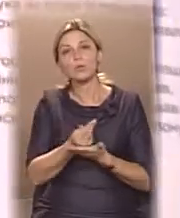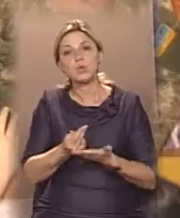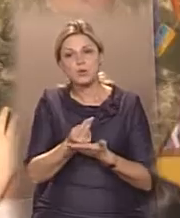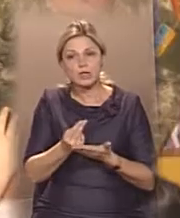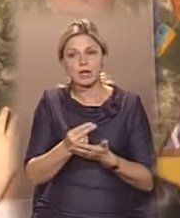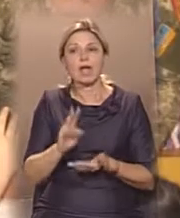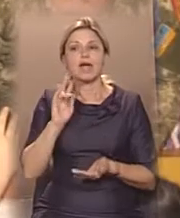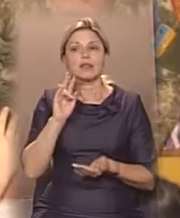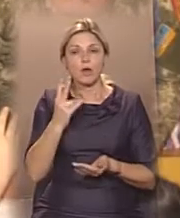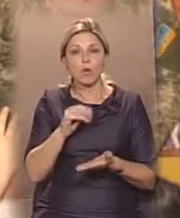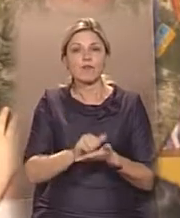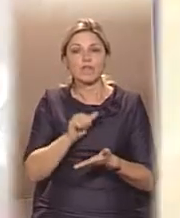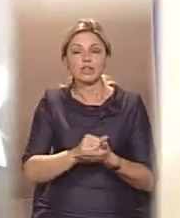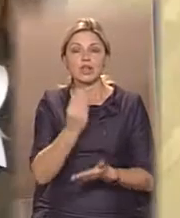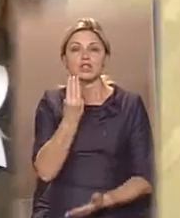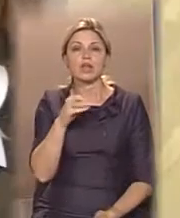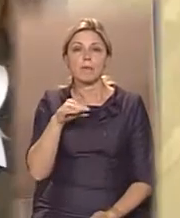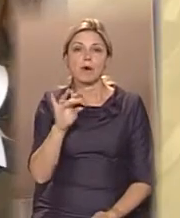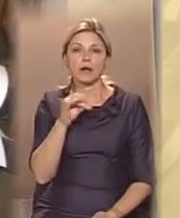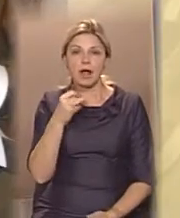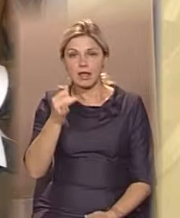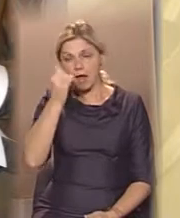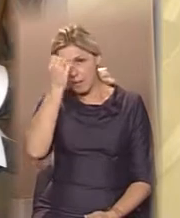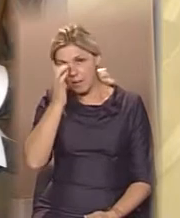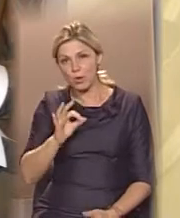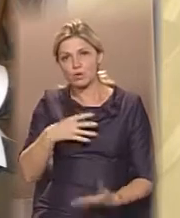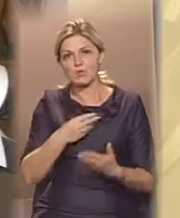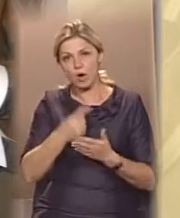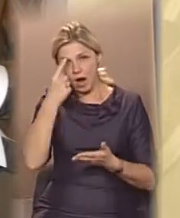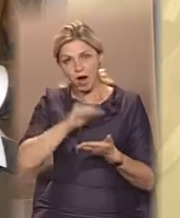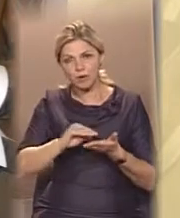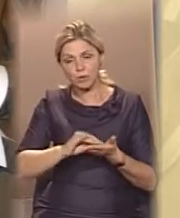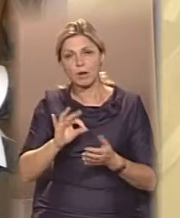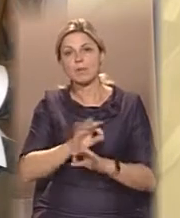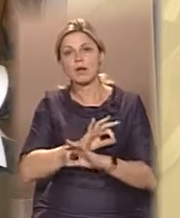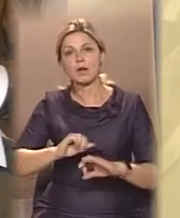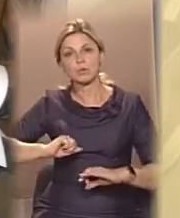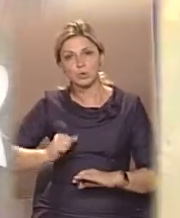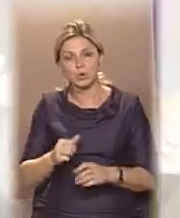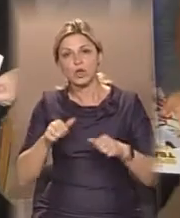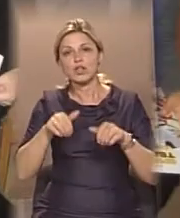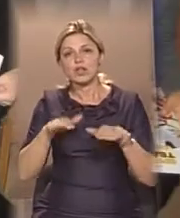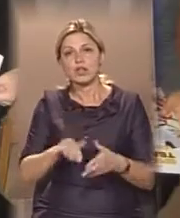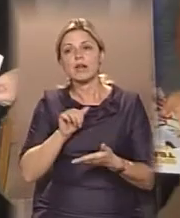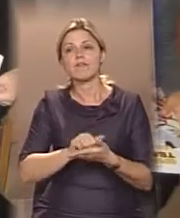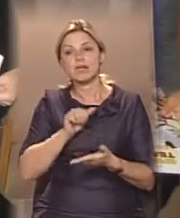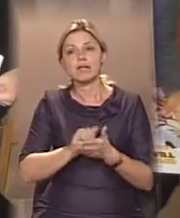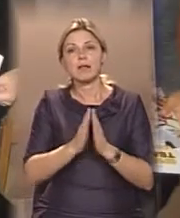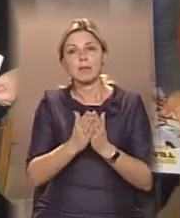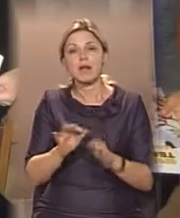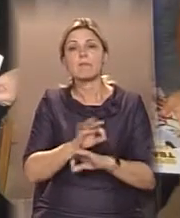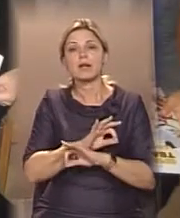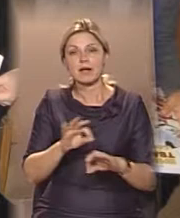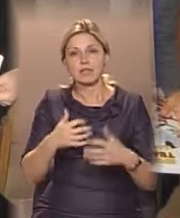Миколаївське видавництво «Шамрай» в пам'ять про свого автора і чудового друга вирішило перевидати збірку «Прекрасні тварини